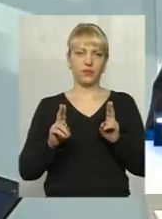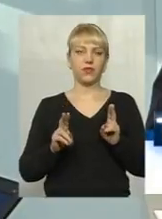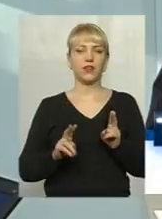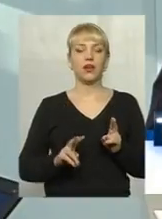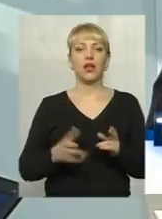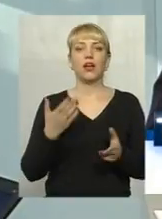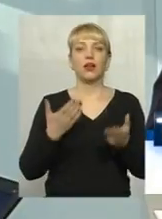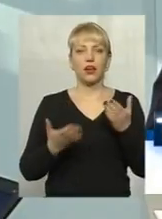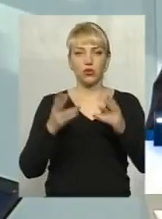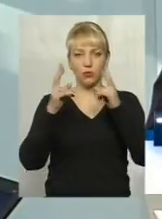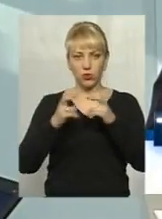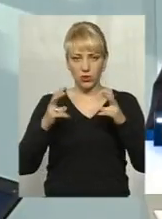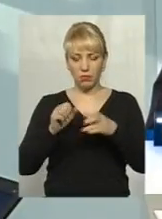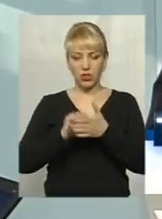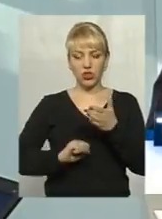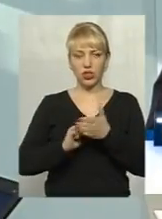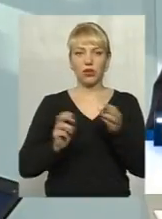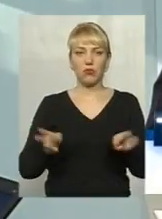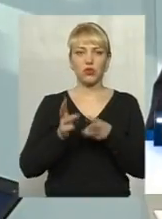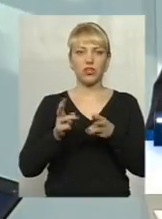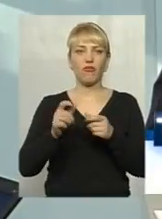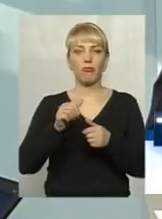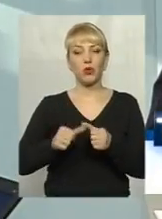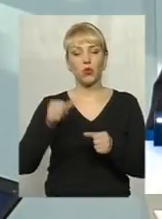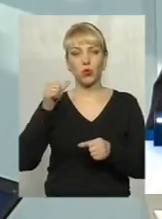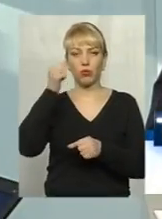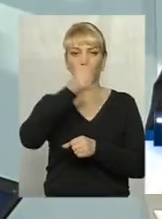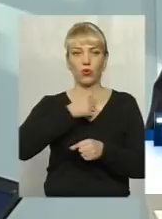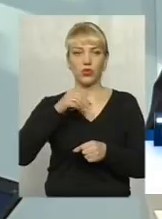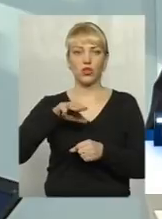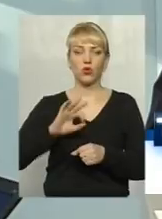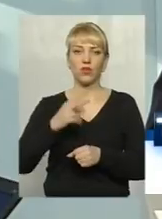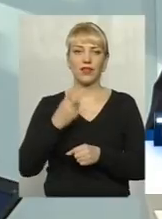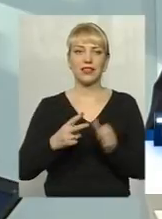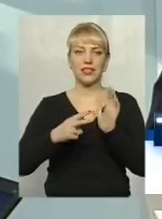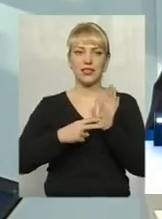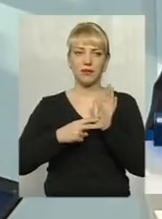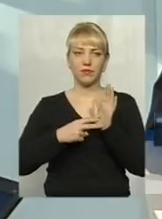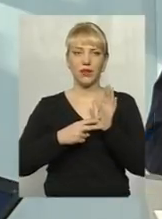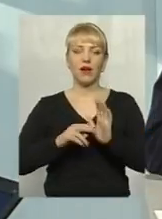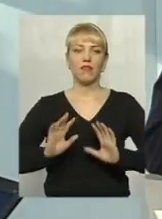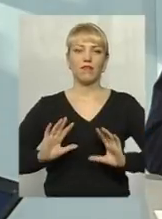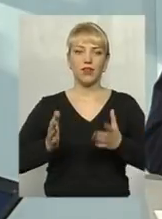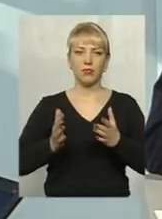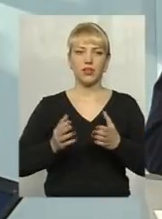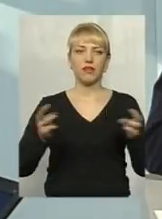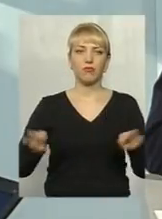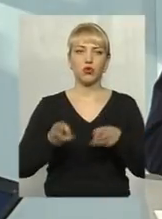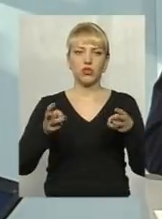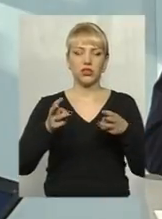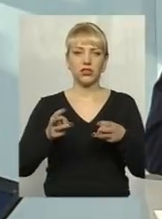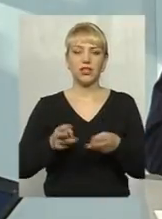Якщо проанізувати причини пожеж у минулому році, то 27 випадків пожеж